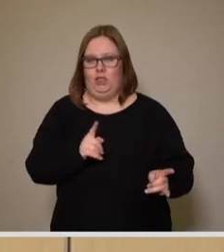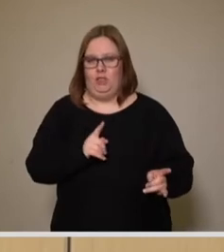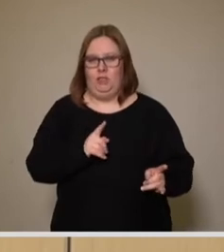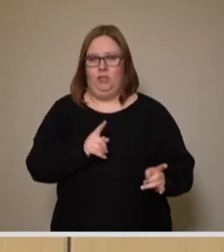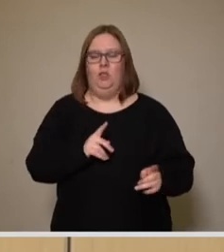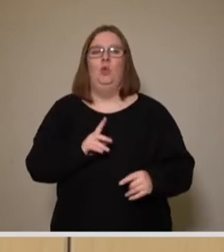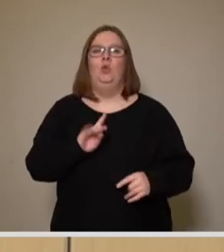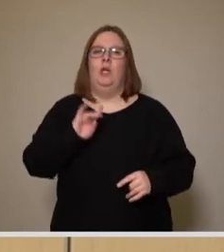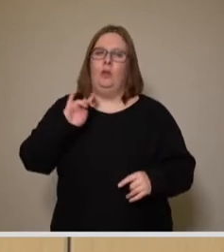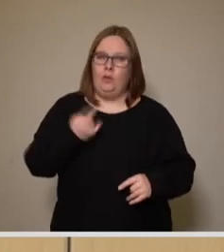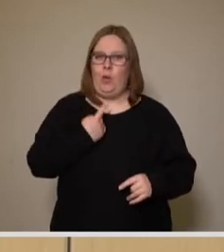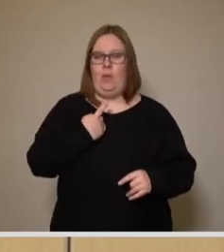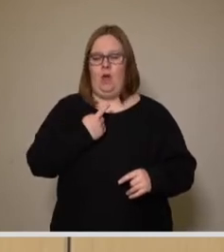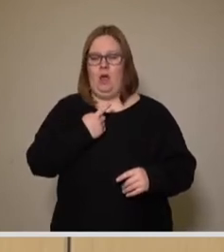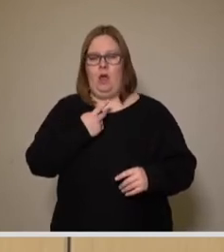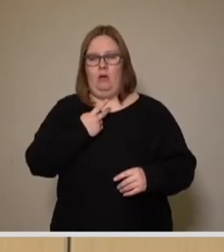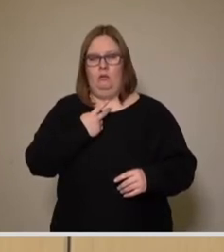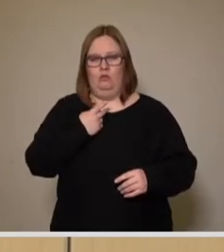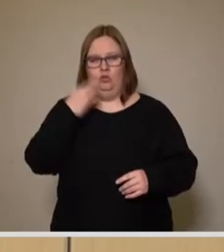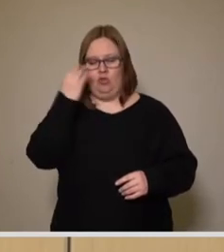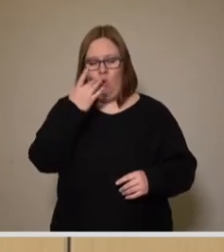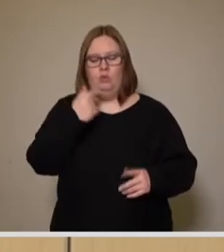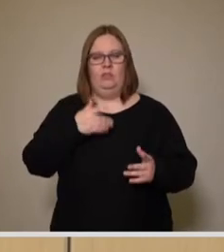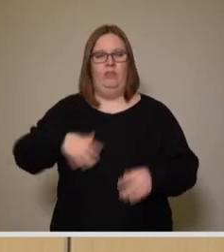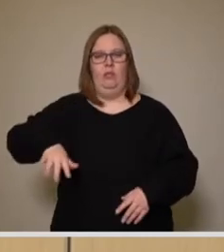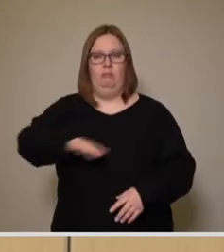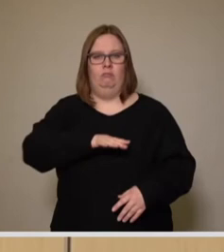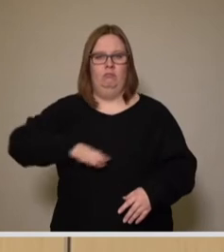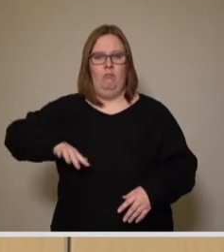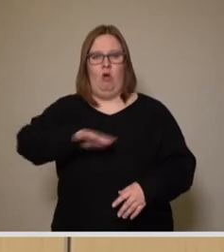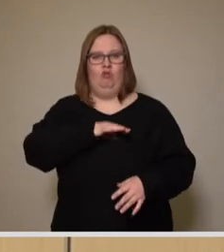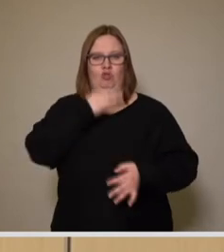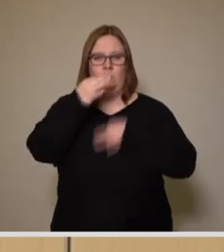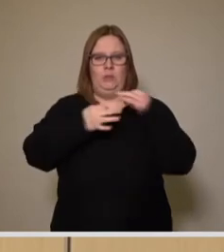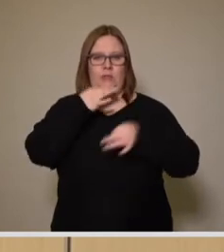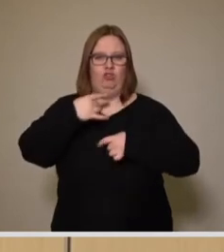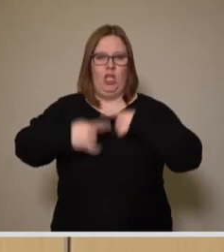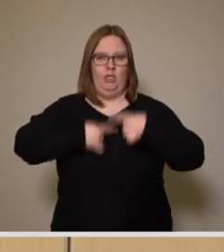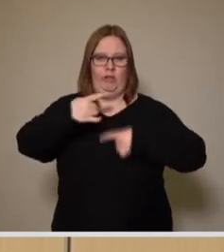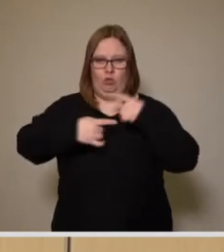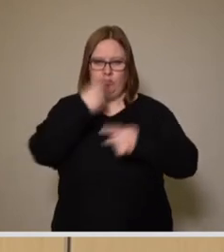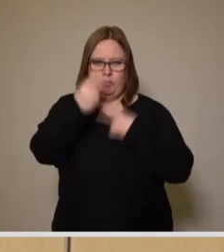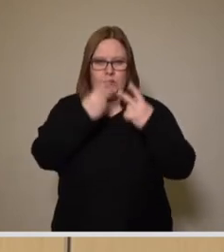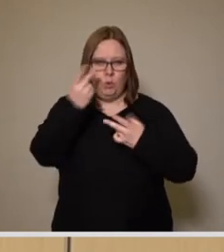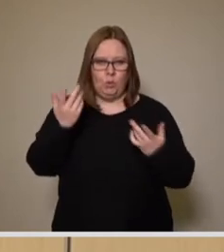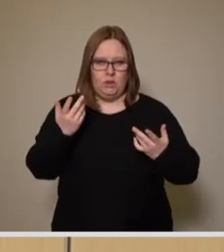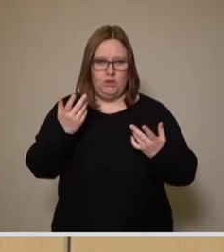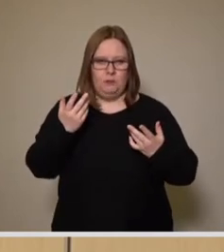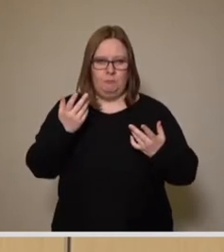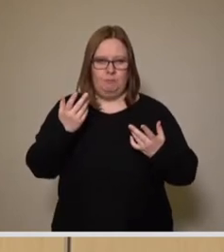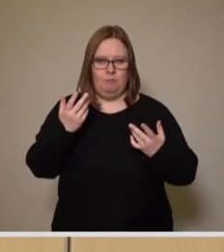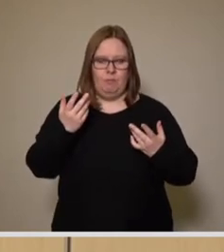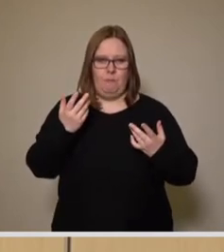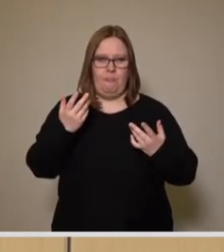uns mal angeschaut, wie die branchenspezifische Entwicklung ist. Das wird